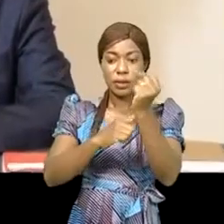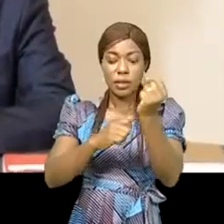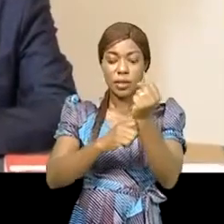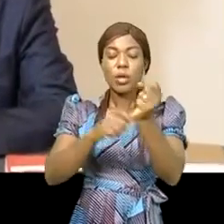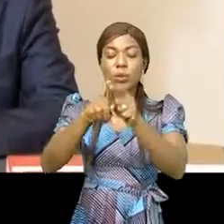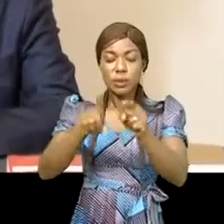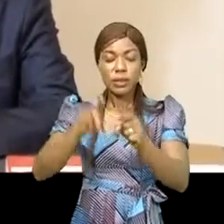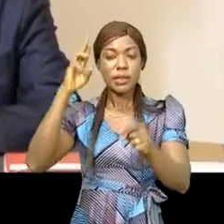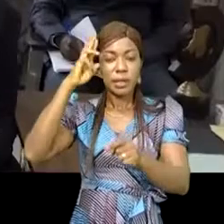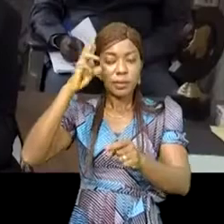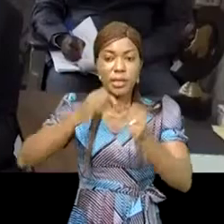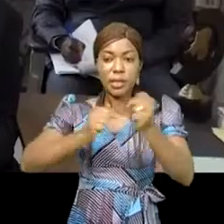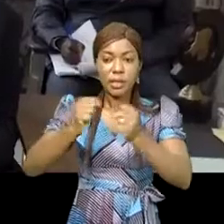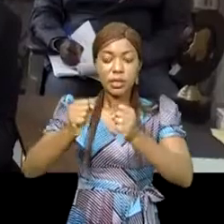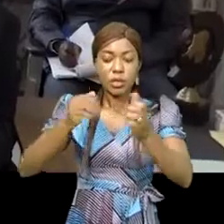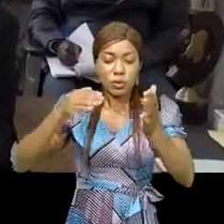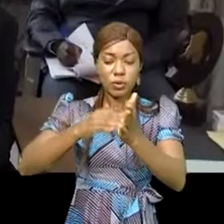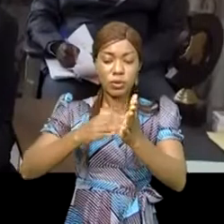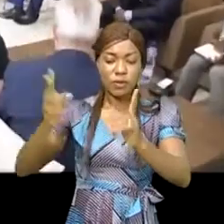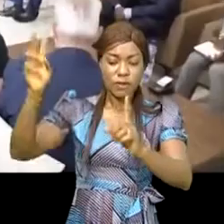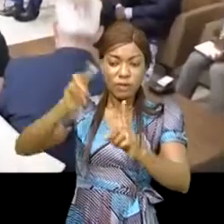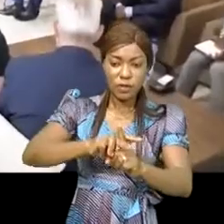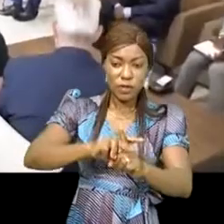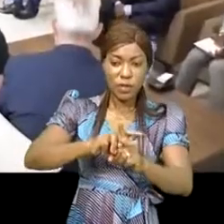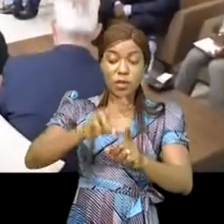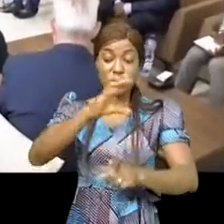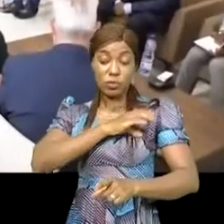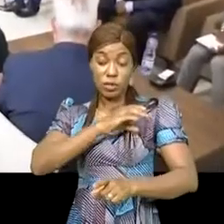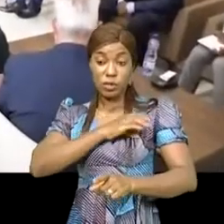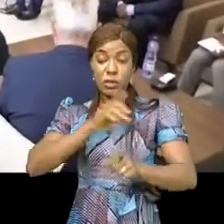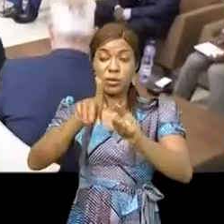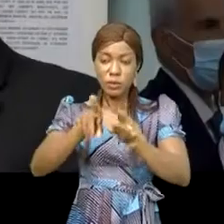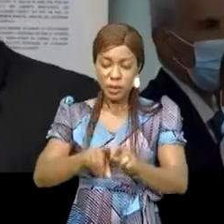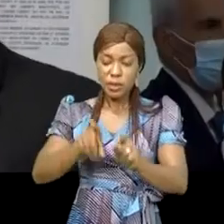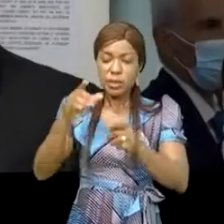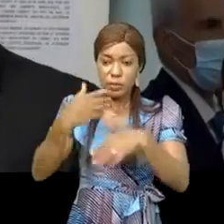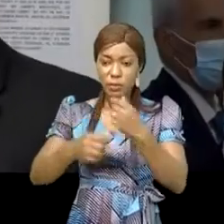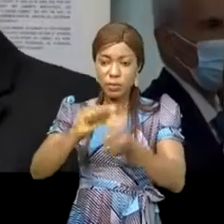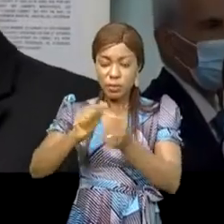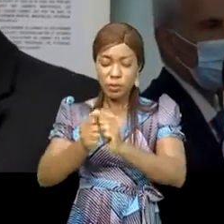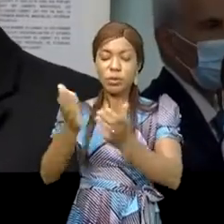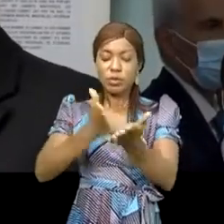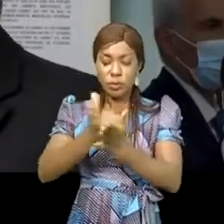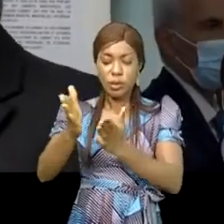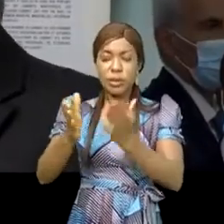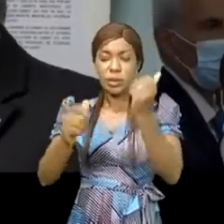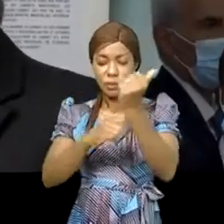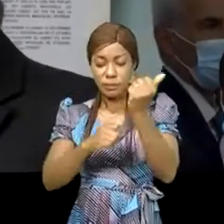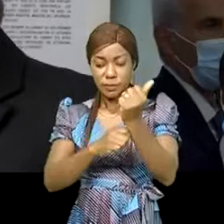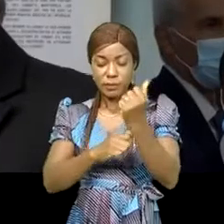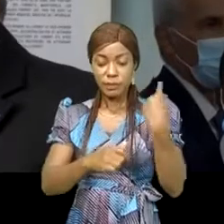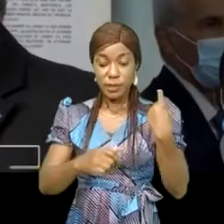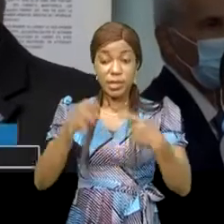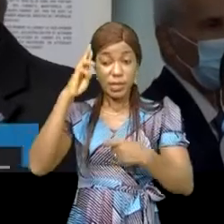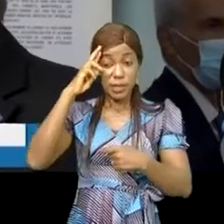rappeler la lutte contre les violences policières et avant tout une affaire des droits humains. Les raisons que nous sommes ici aujourd'hui